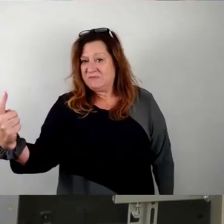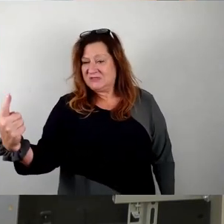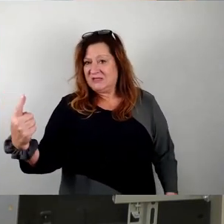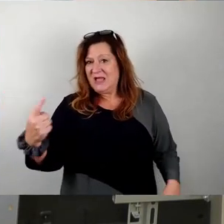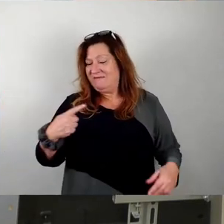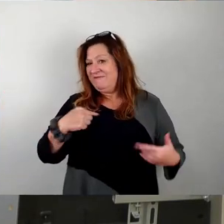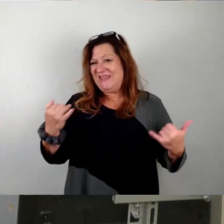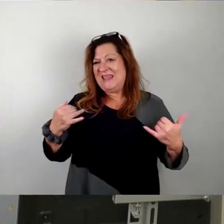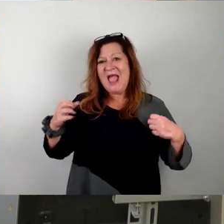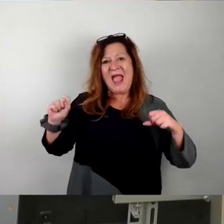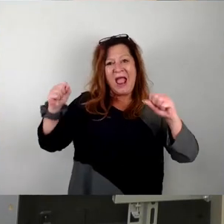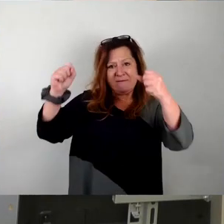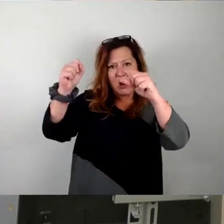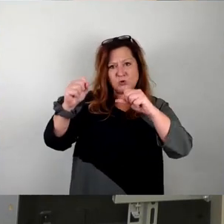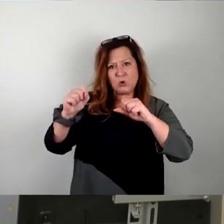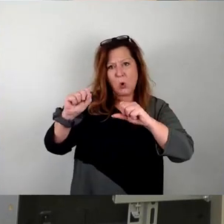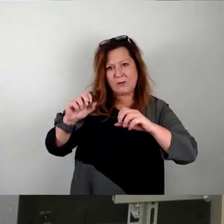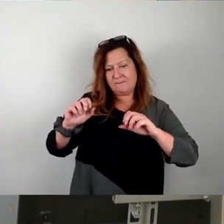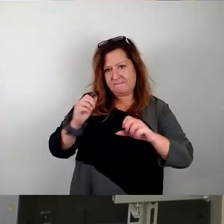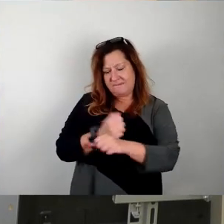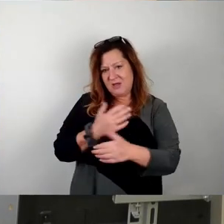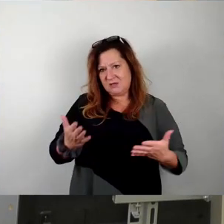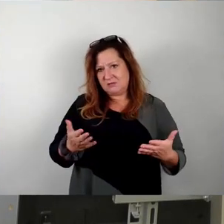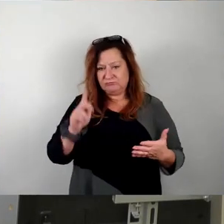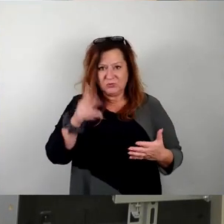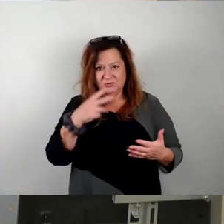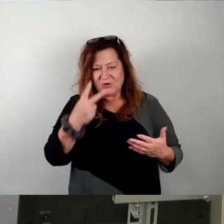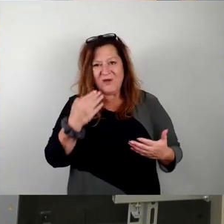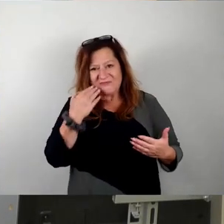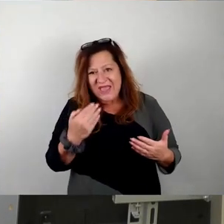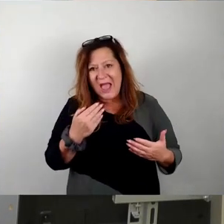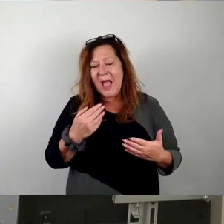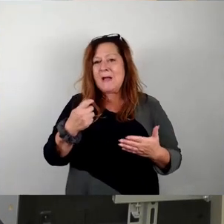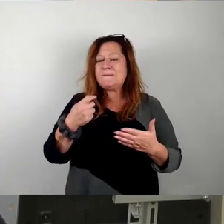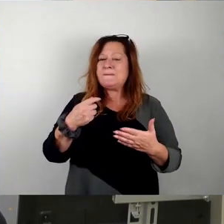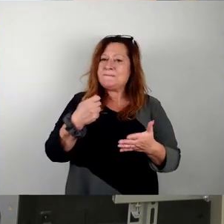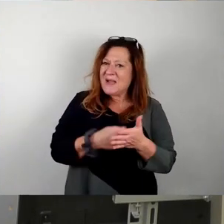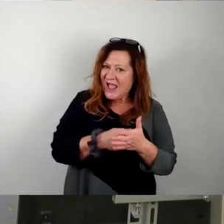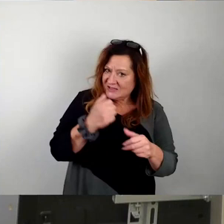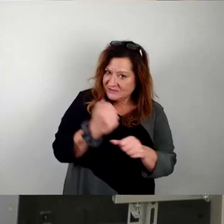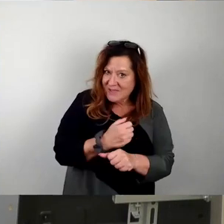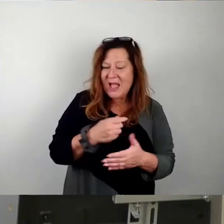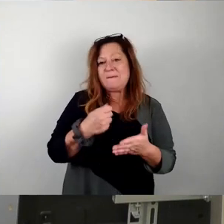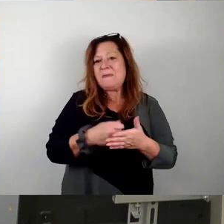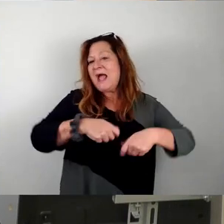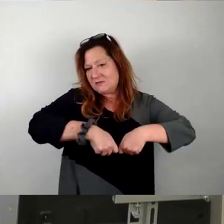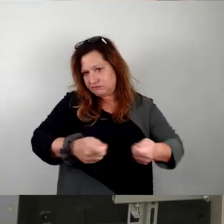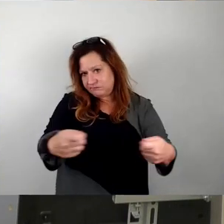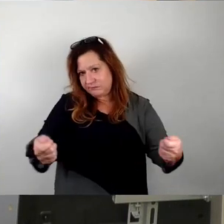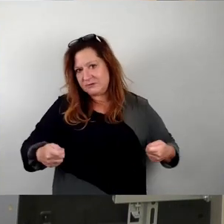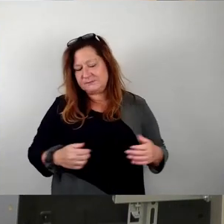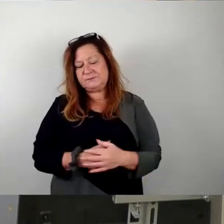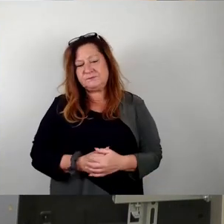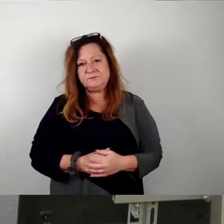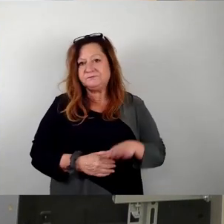man kennt und man kennt, was im eigenen Dunstkreis dünstet. Nun ist es um die Lyrik wahrlich nicht gut bestellt.